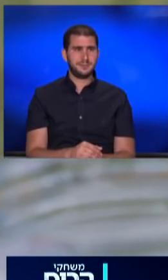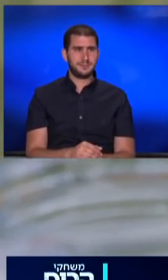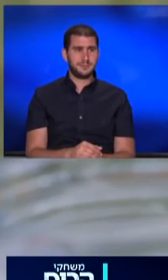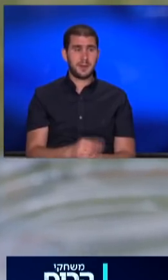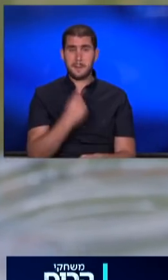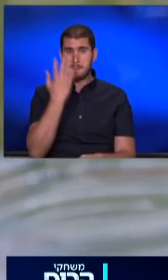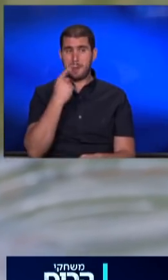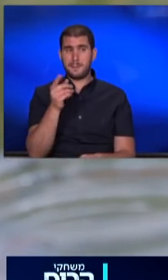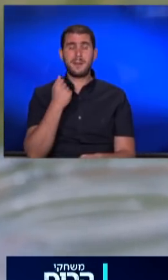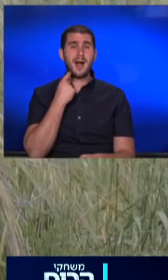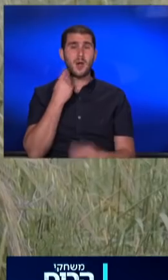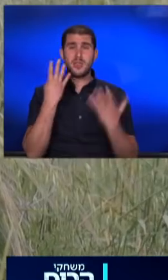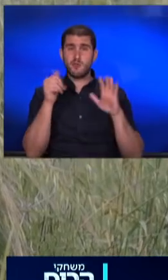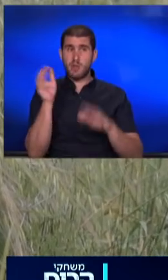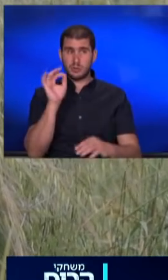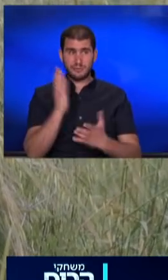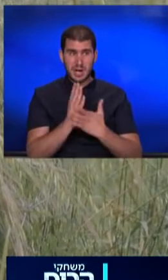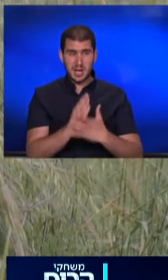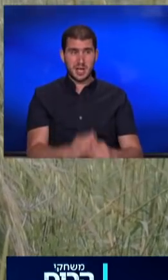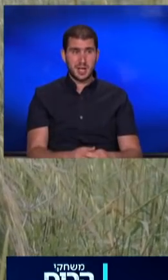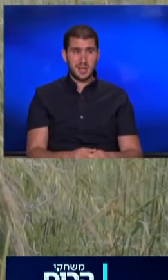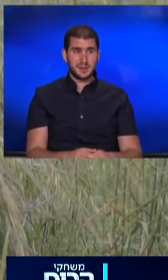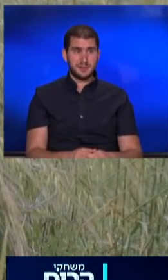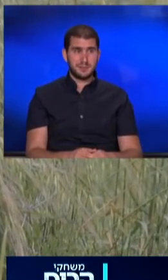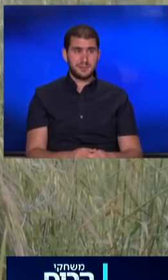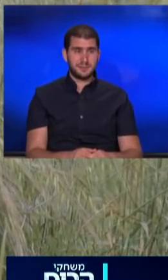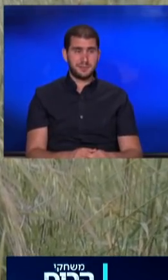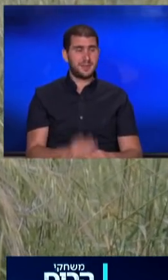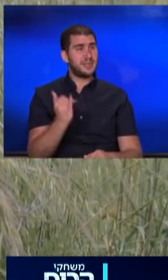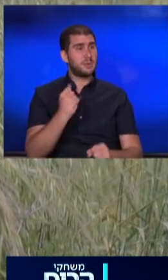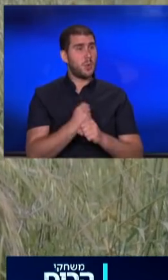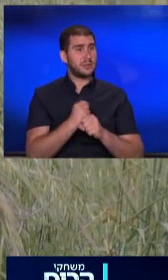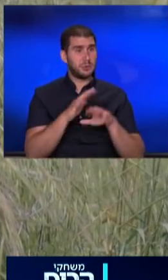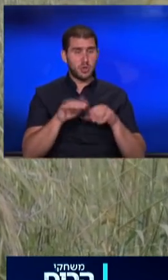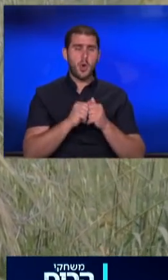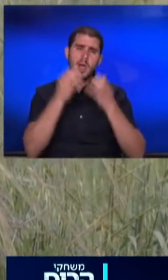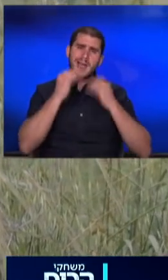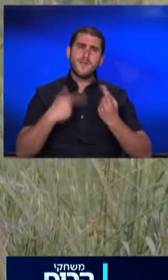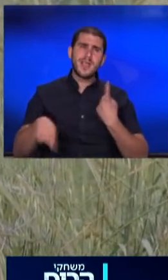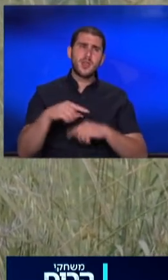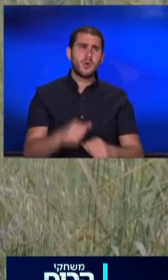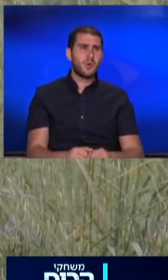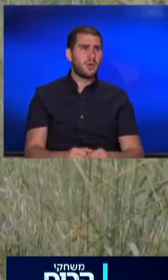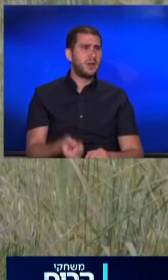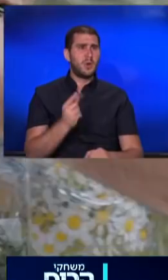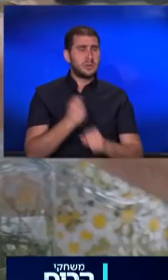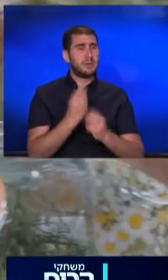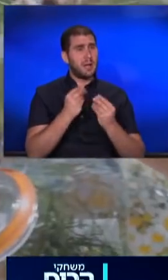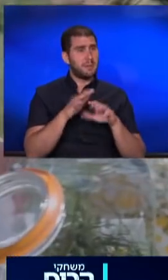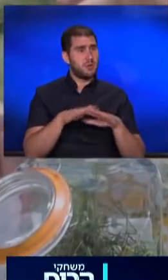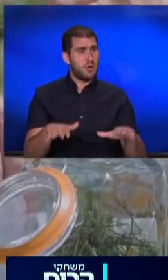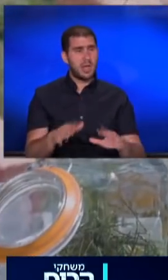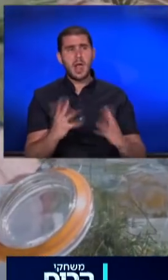קמת פעמל כל ב-96%. אתם תמיד עושים את זה בשטח או שזה לכבודנו? עושים את זה לא מעט בשטח. לא.